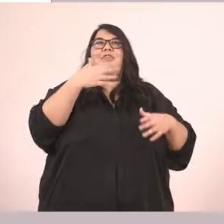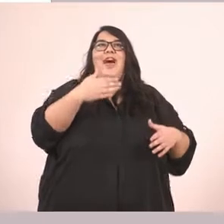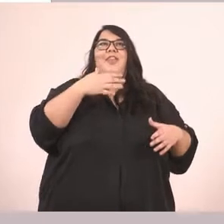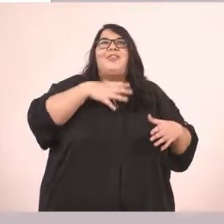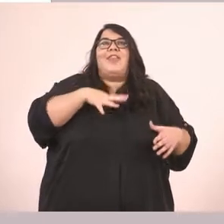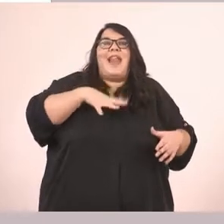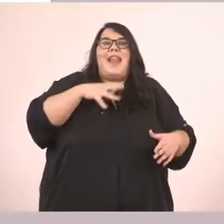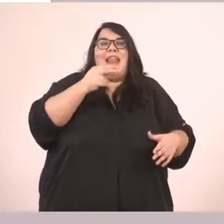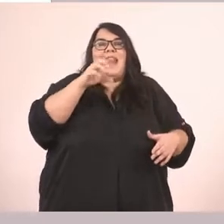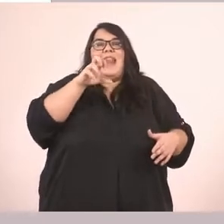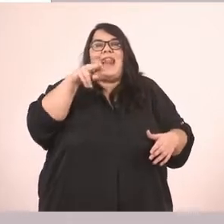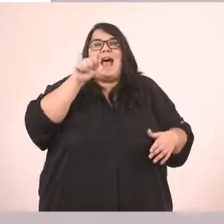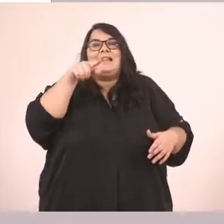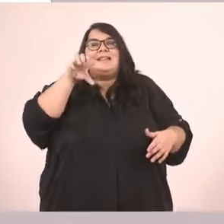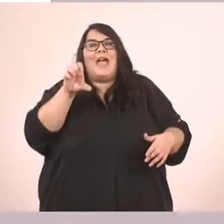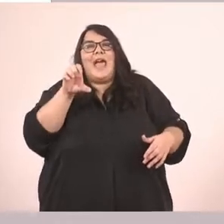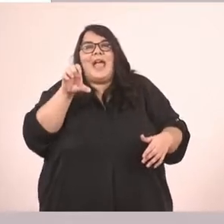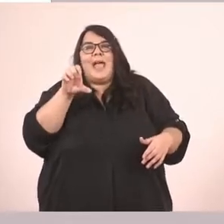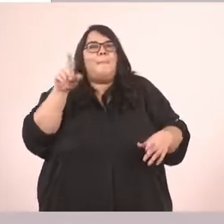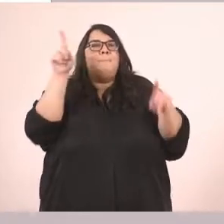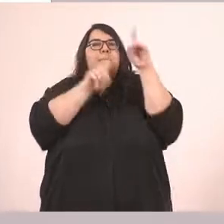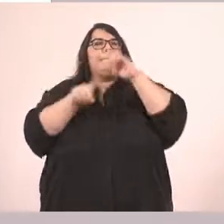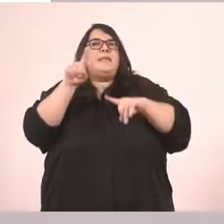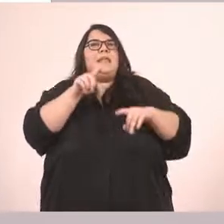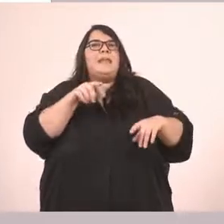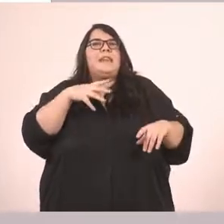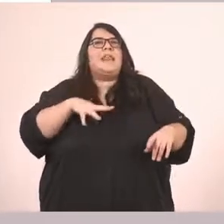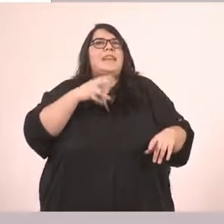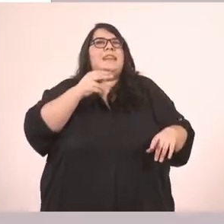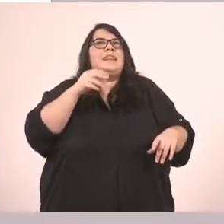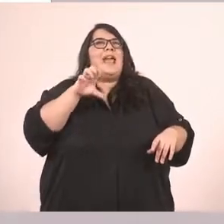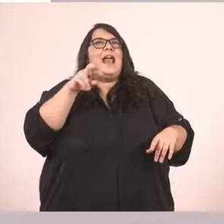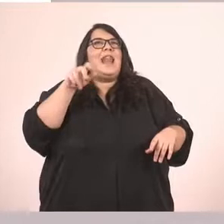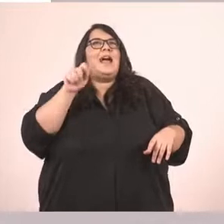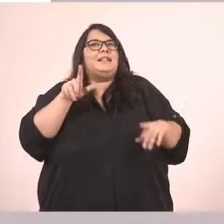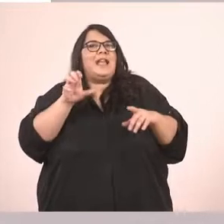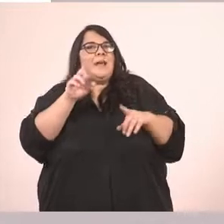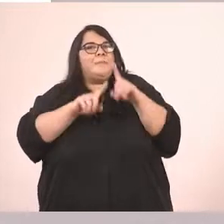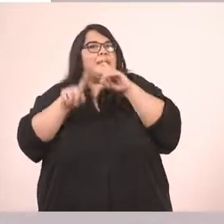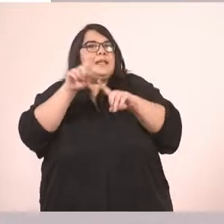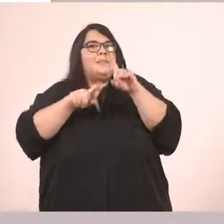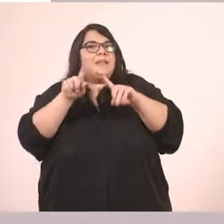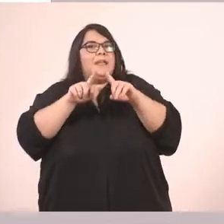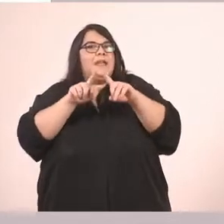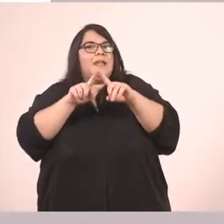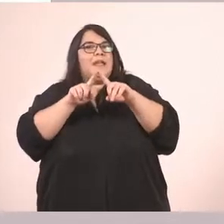Θα θέλατε. Ποιοι θα θέλατε. Ποιο είναι το πρόσωπο που θέλουμε εδώ πέρα.